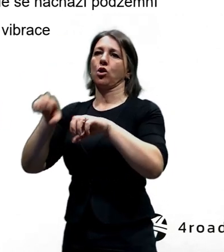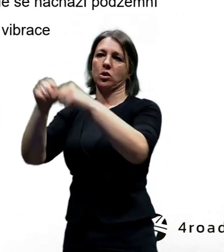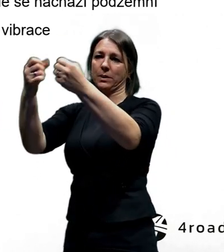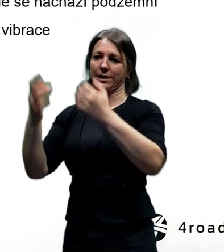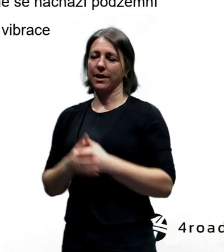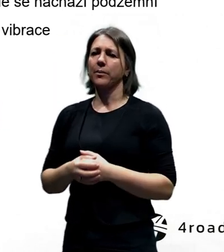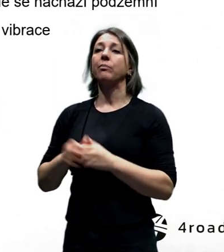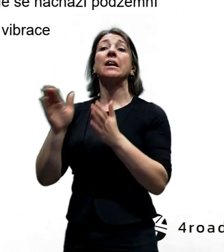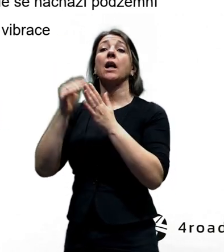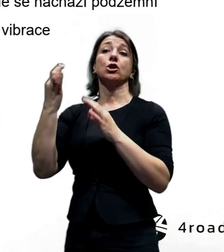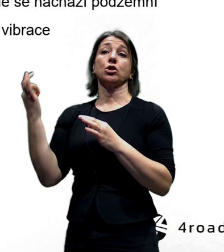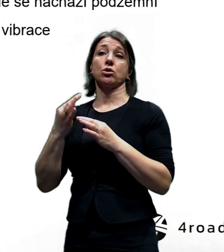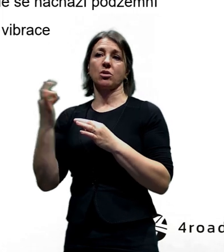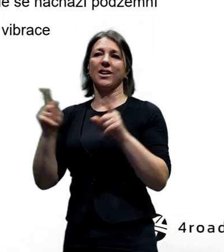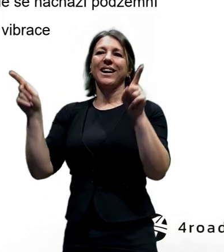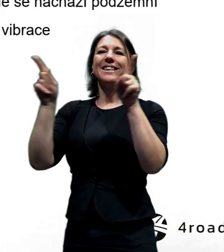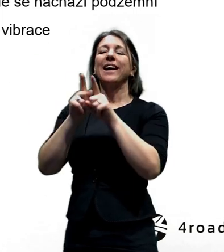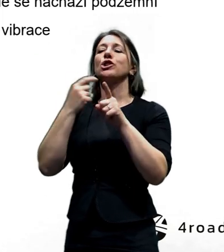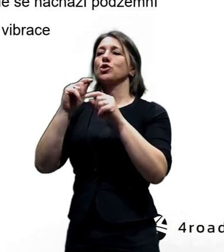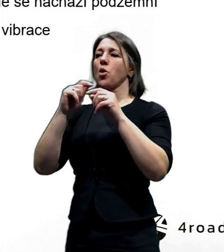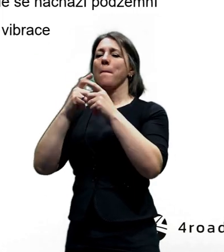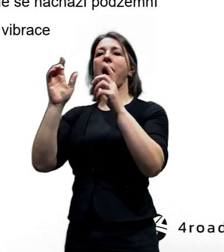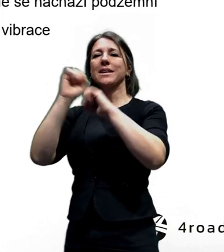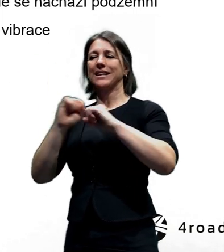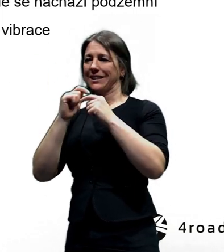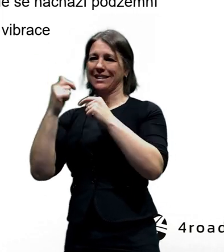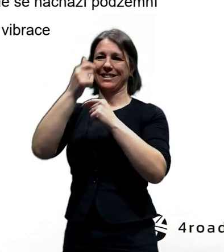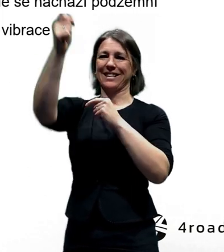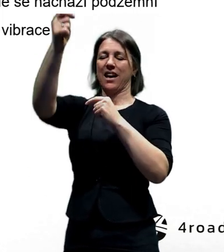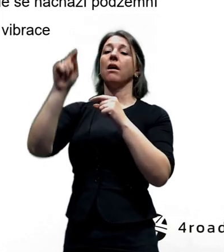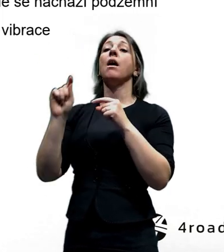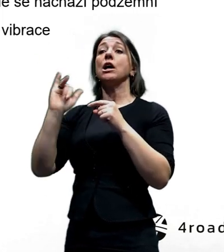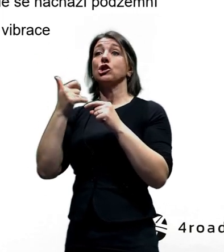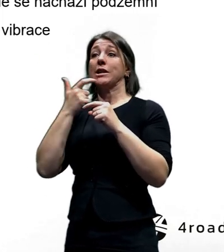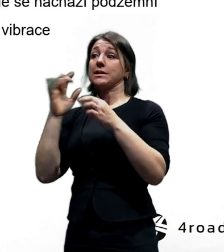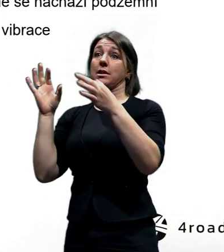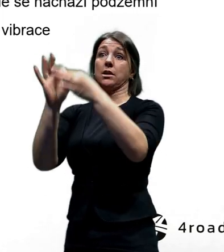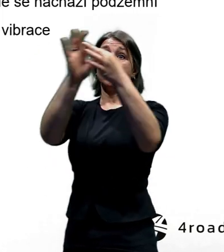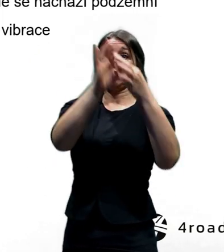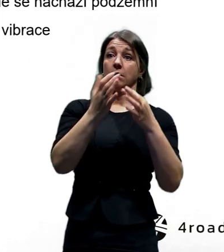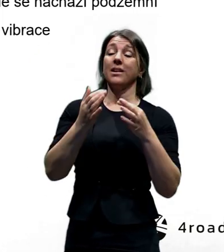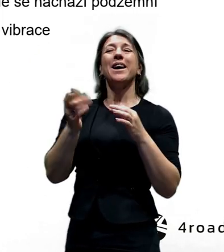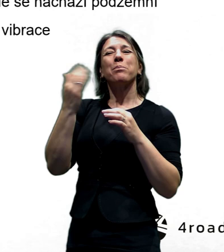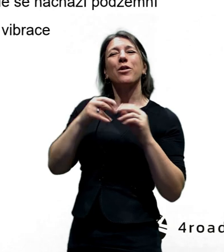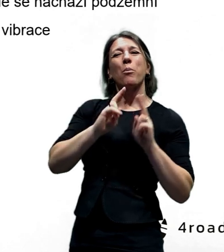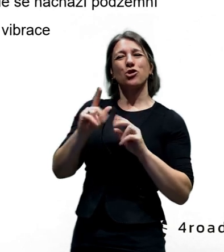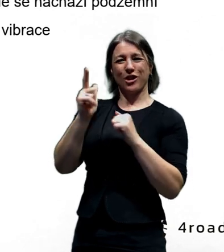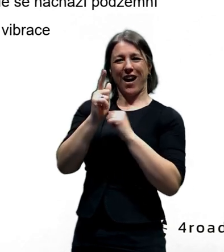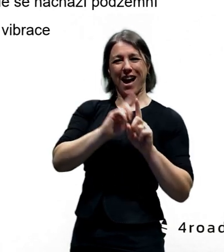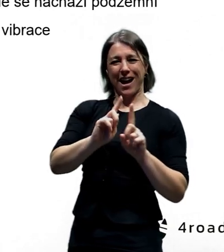Další je nemožnost propojení povrchových vazeb. Tím říkáme to, že některé ty varianty by měly řešení,